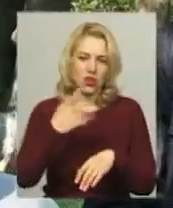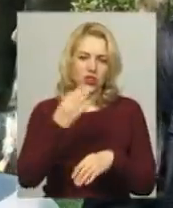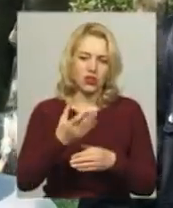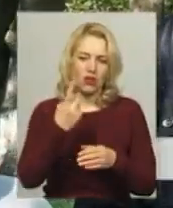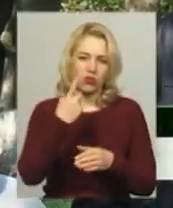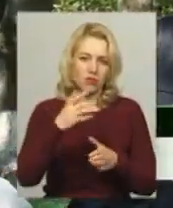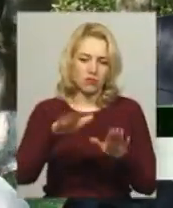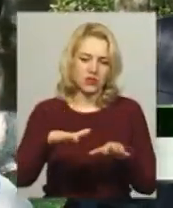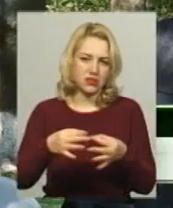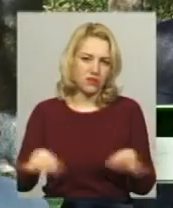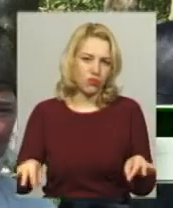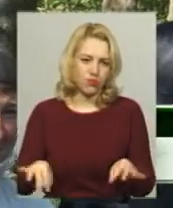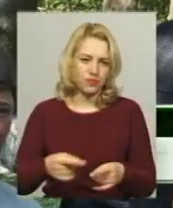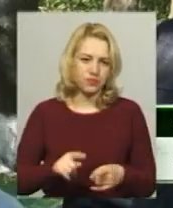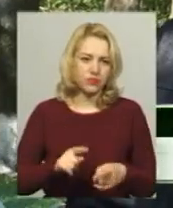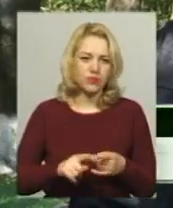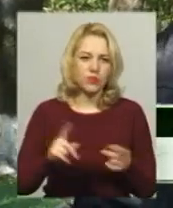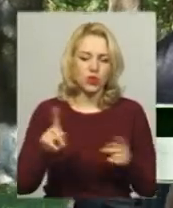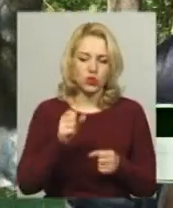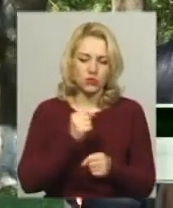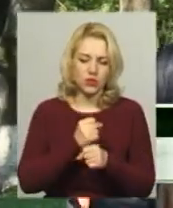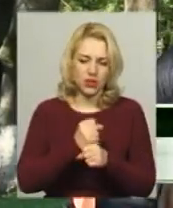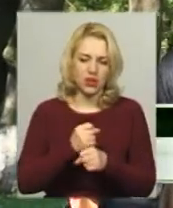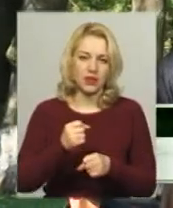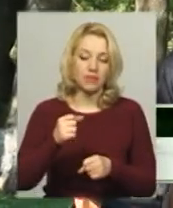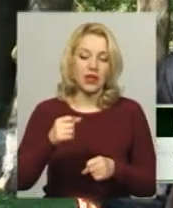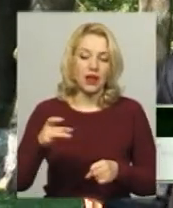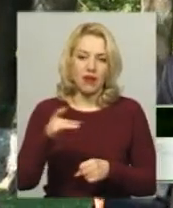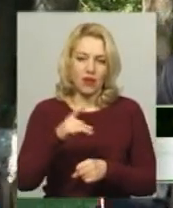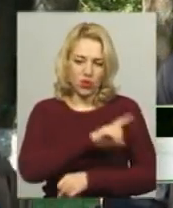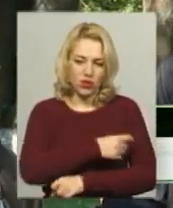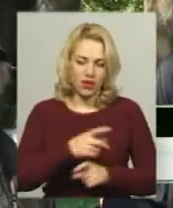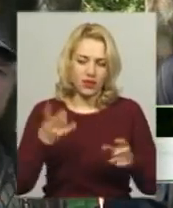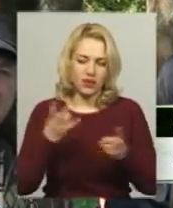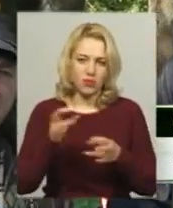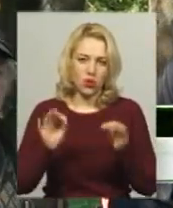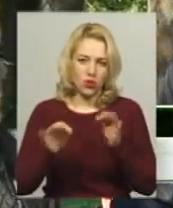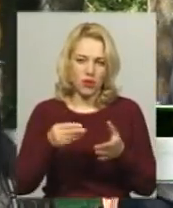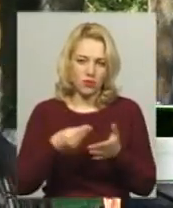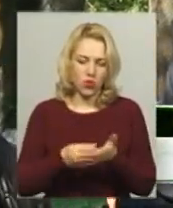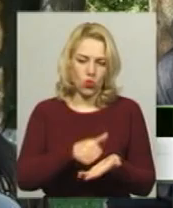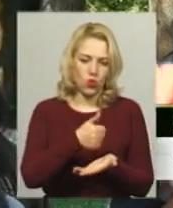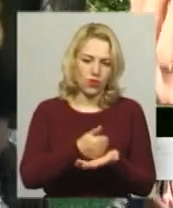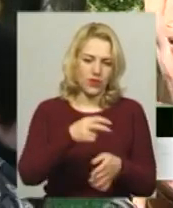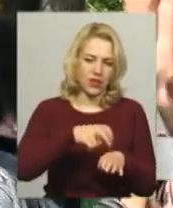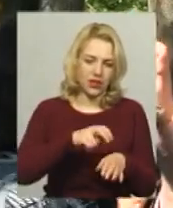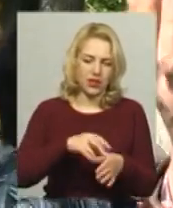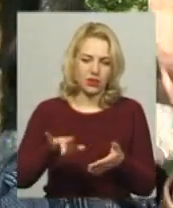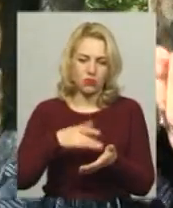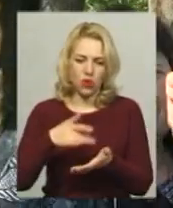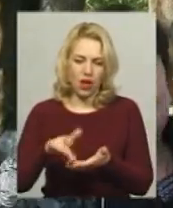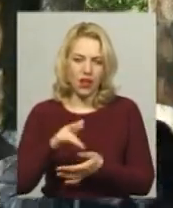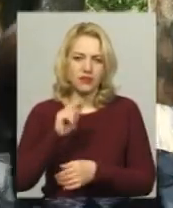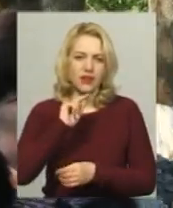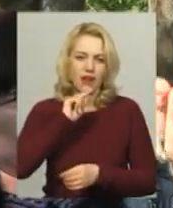діяла окрема лікарня, треба нормальний бюджет, головний лікар, бухгалтер, економіст, мінімум